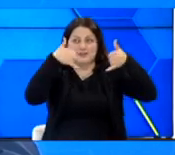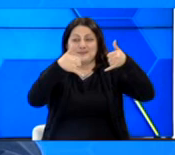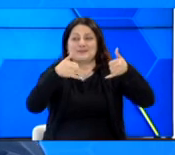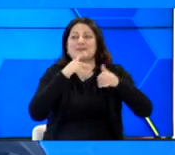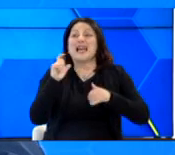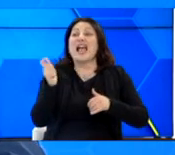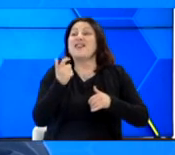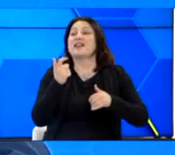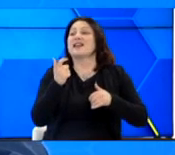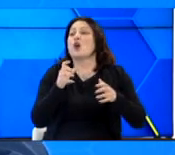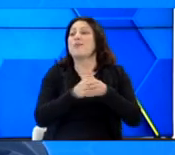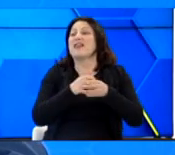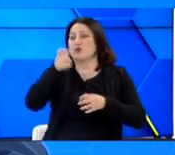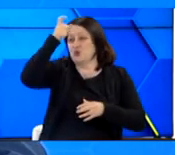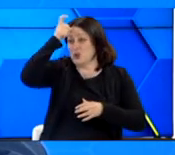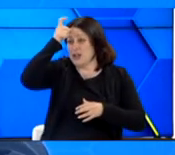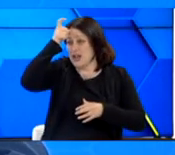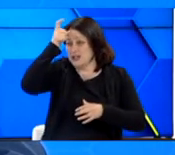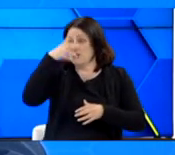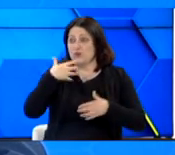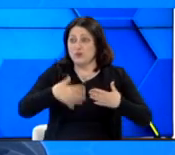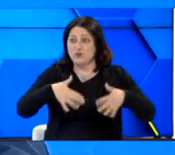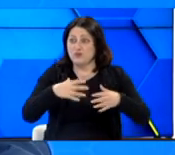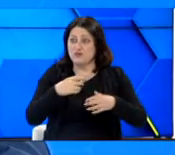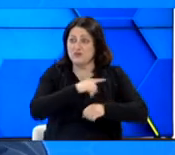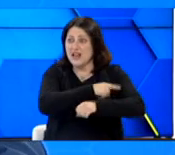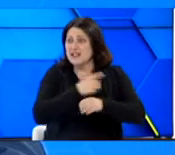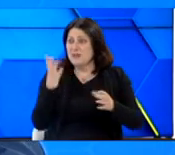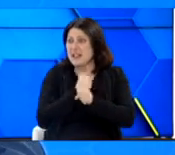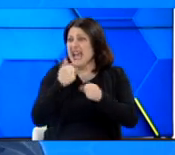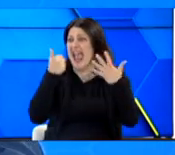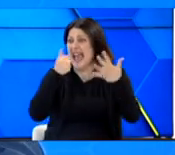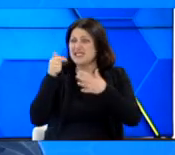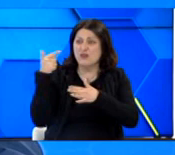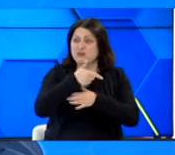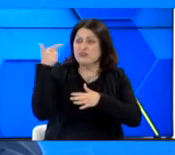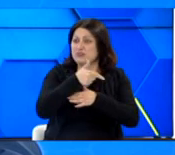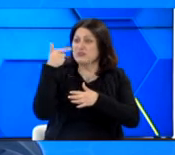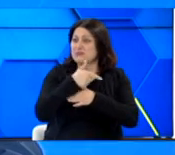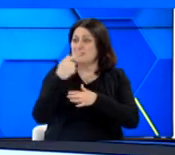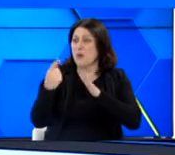Εθνική Ομάδα της Τουρκίας, η οποία είναι πάρα πολύ ισχυρή. Πέτυχε 6 goal στο πρώτο της παιχνίδι.